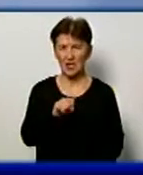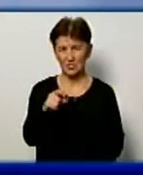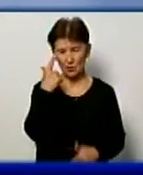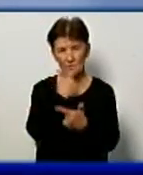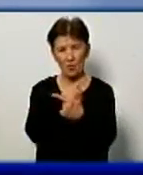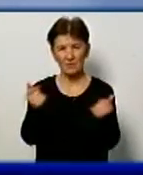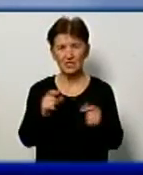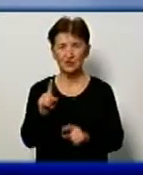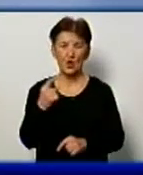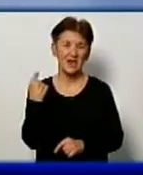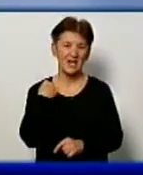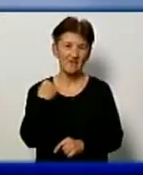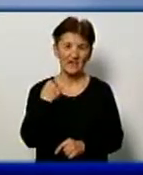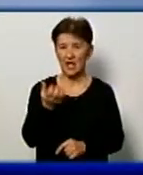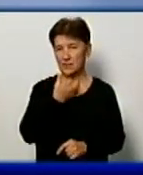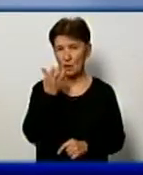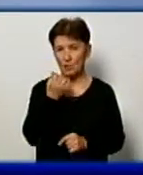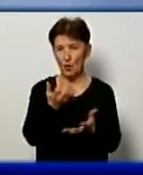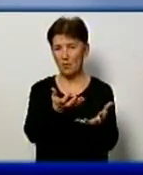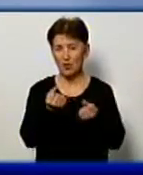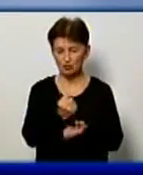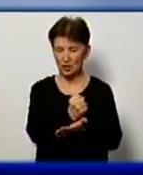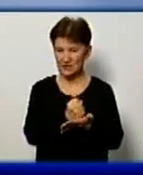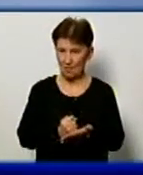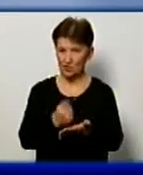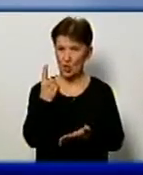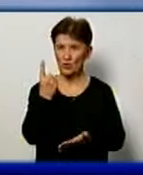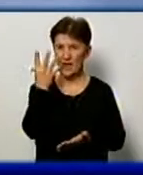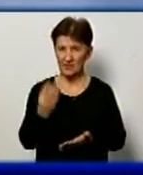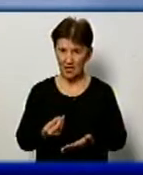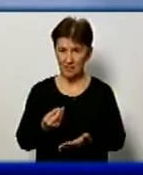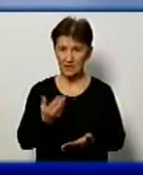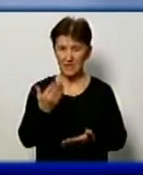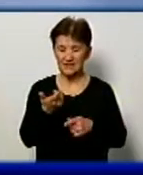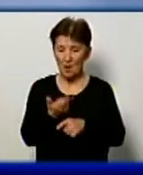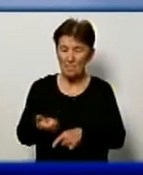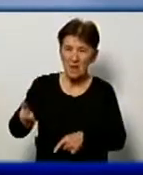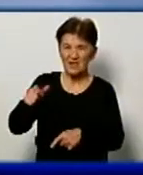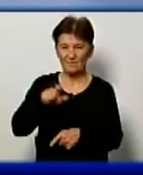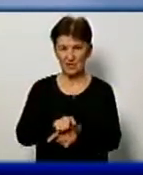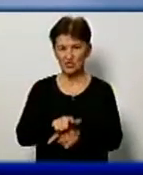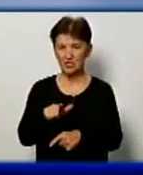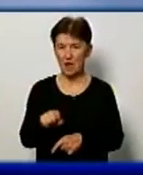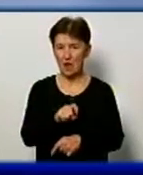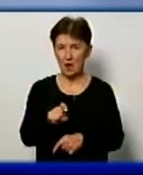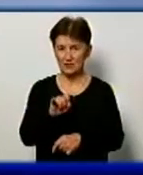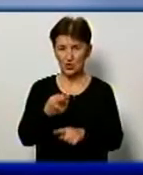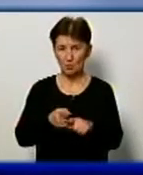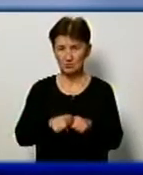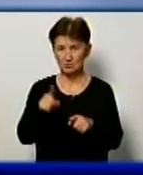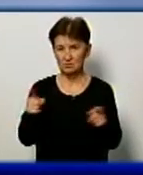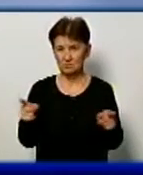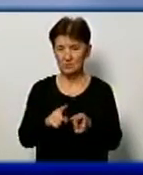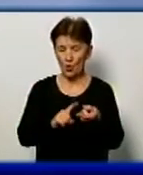що Кіровоград Тепло отримало запас газу на один день і попередило. У разі перевищення споживання природного газу від заявленого обсягу